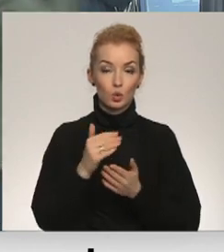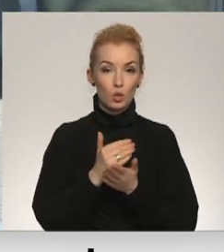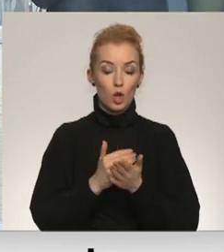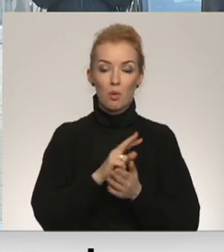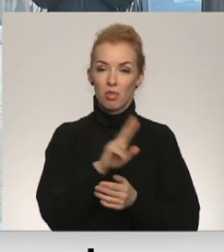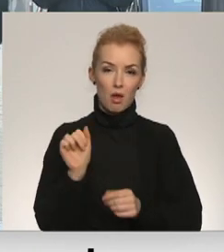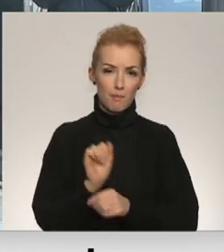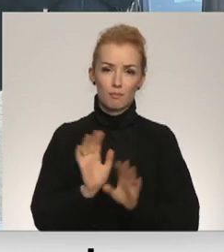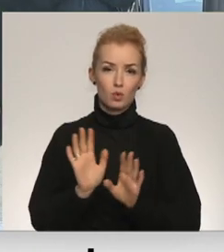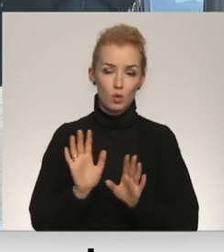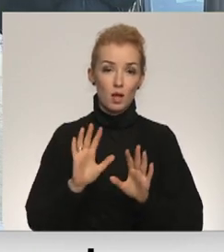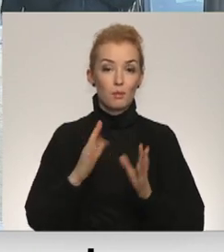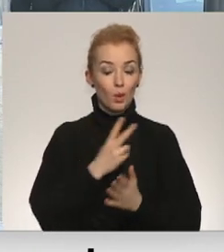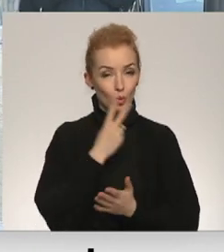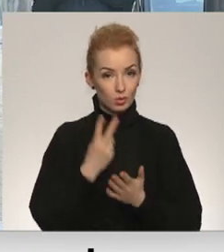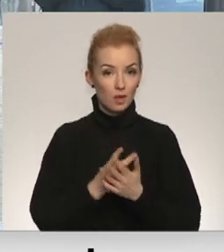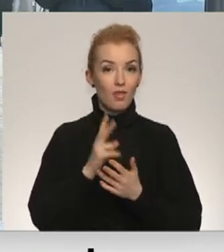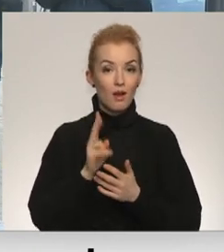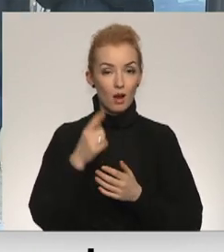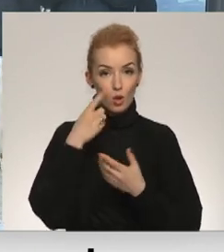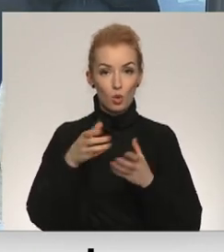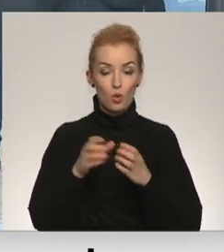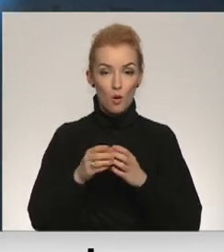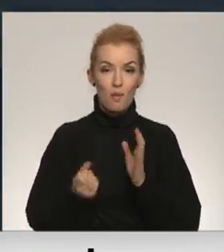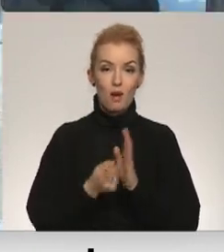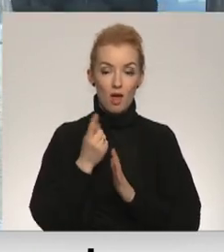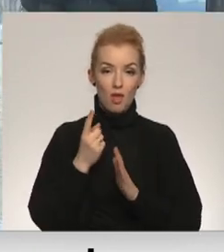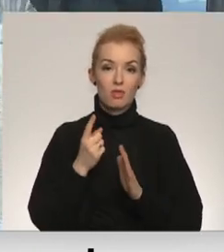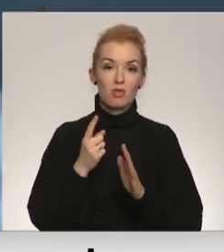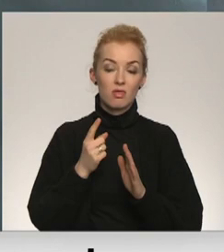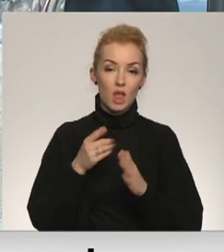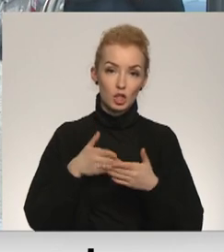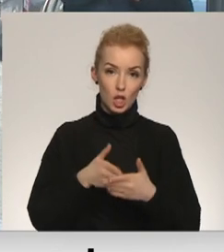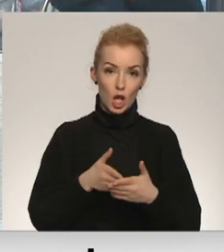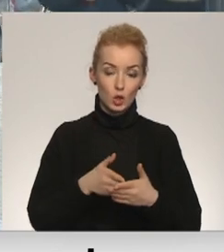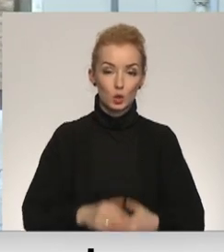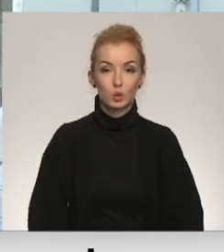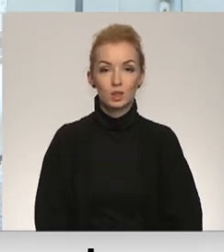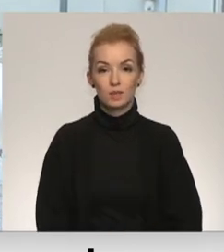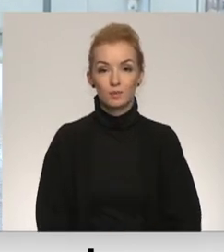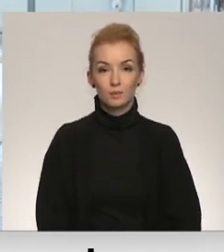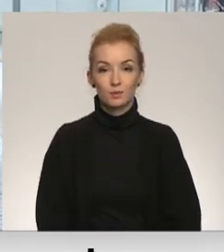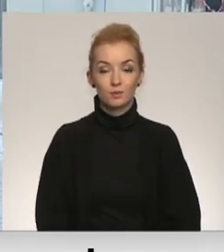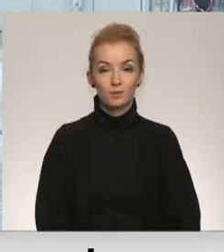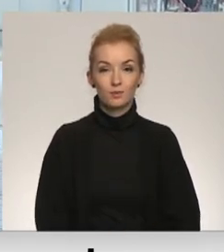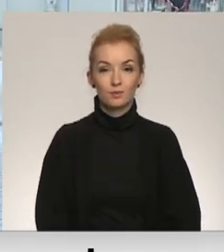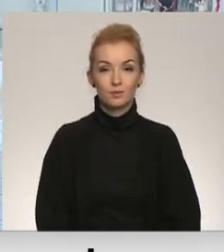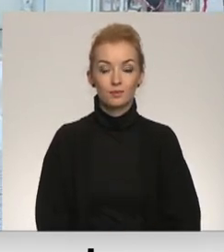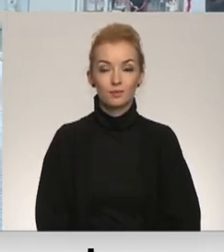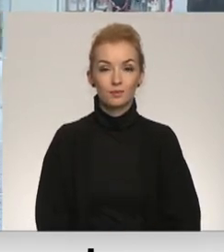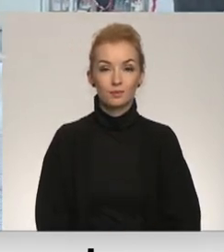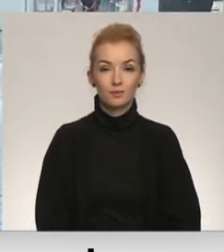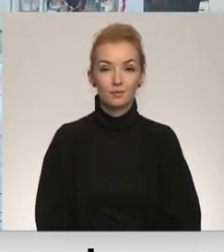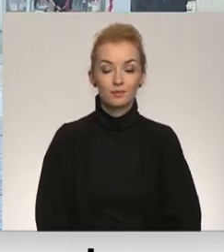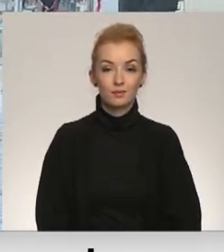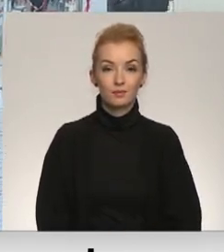neplāno, taču uzskata, ka doma veido liekus birokrātiskos šķēršļus. Iļie Kozīns Ivans Milovs,